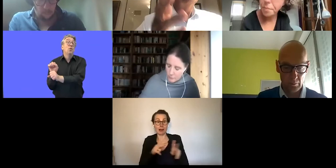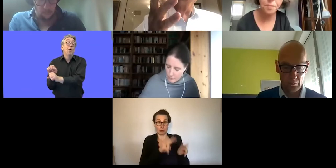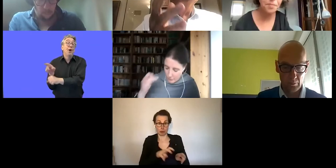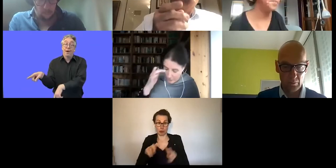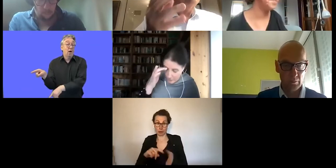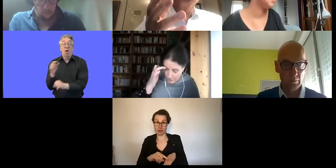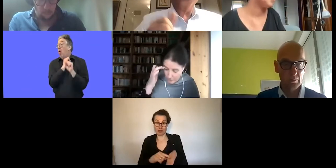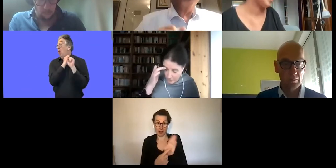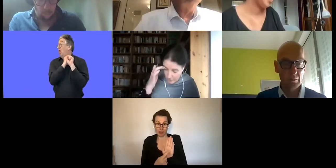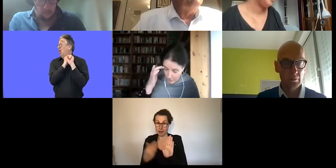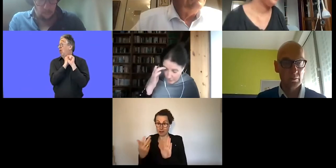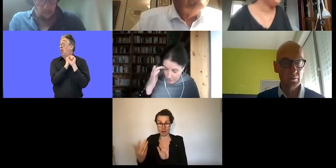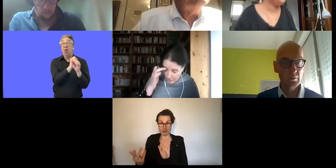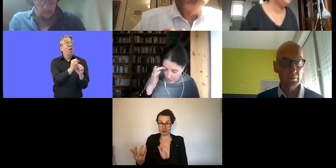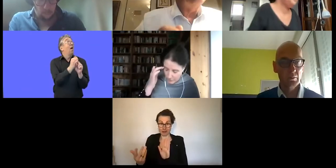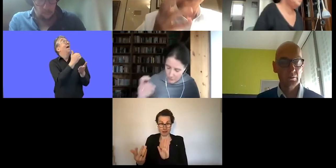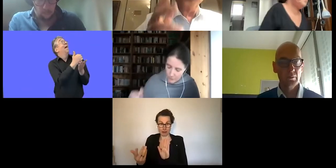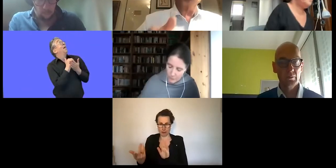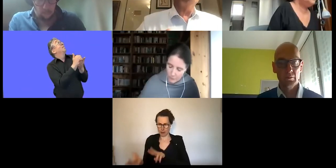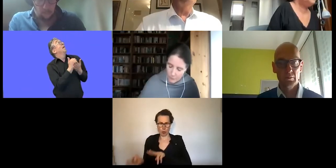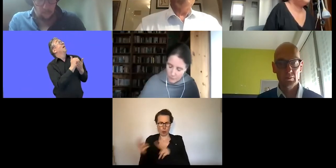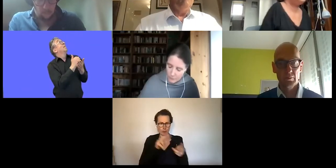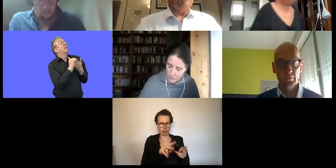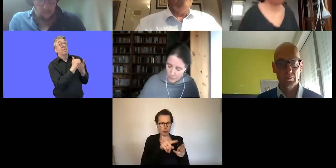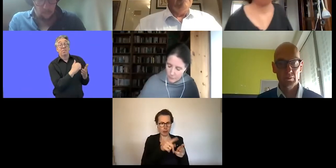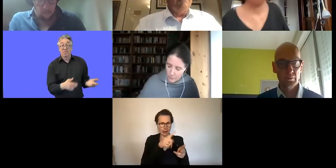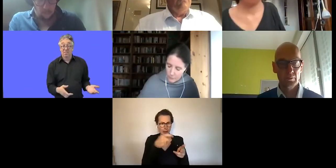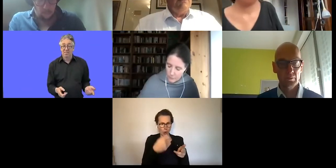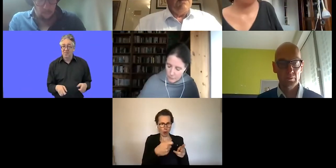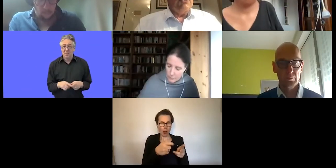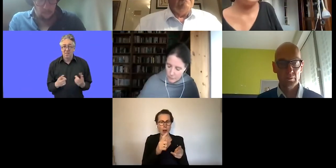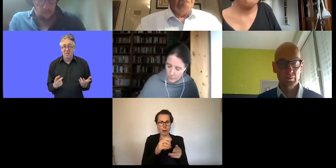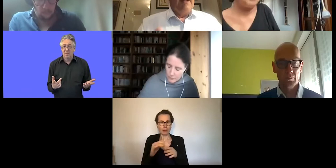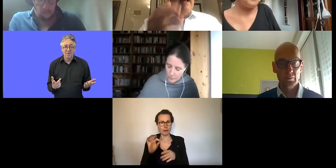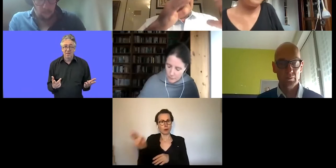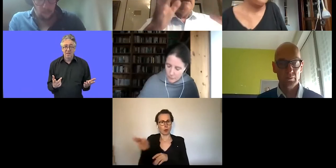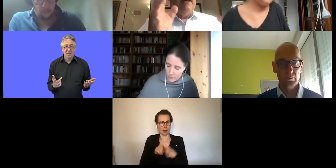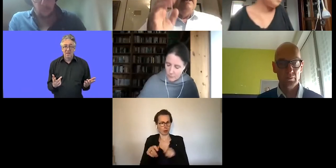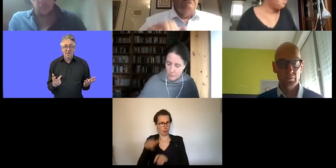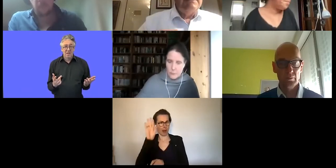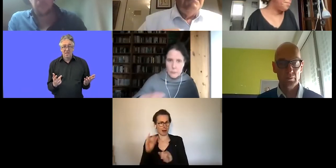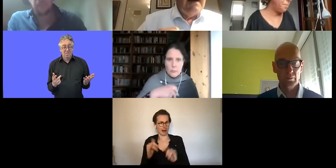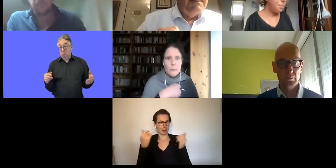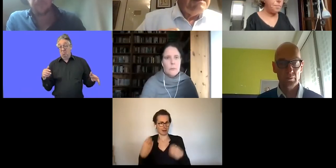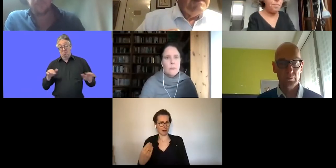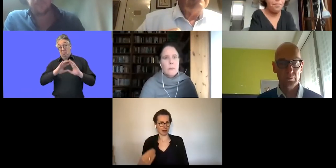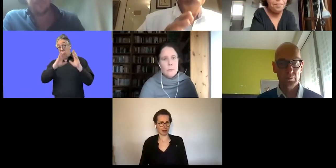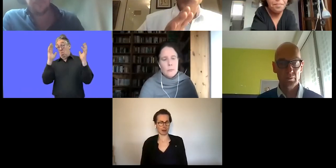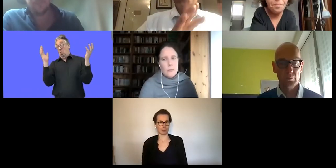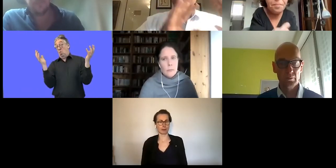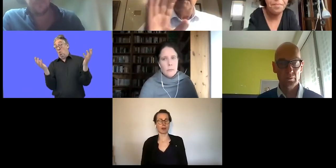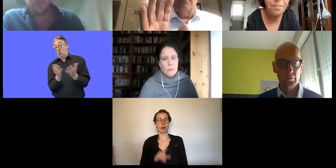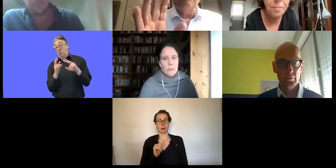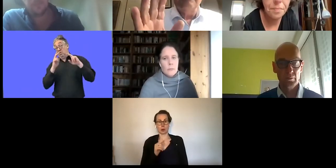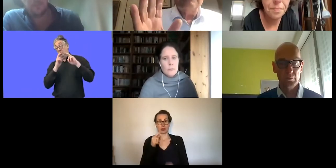anders eigentlich nicht teurer ist, aber es bringt mehr Lebensqualität für die Menschen. Also inklusive Arbeitsmärkte.